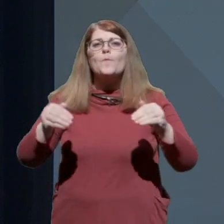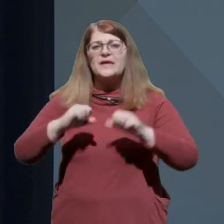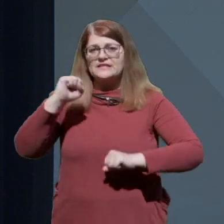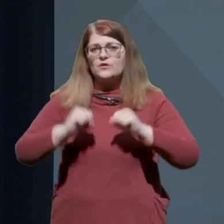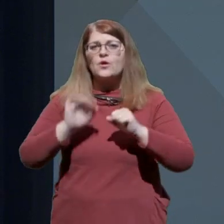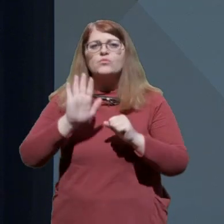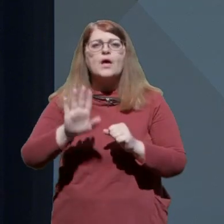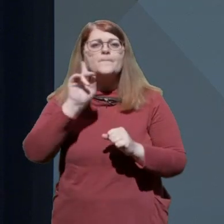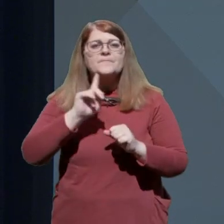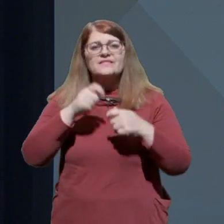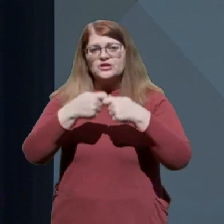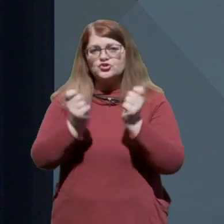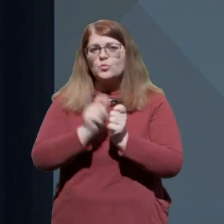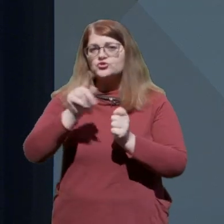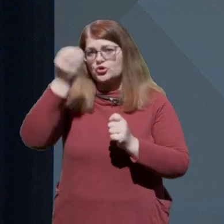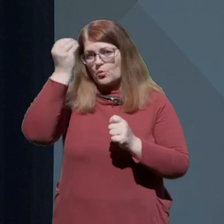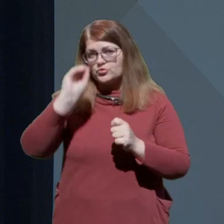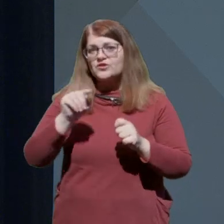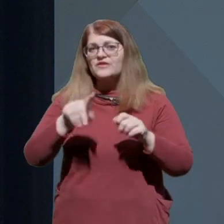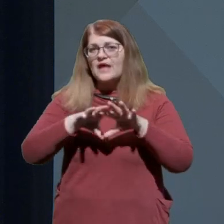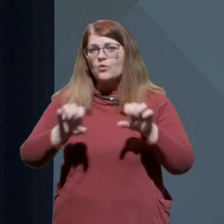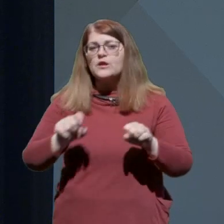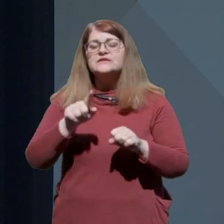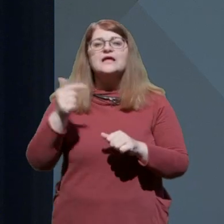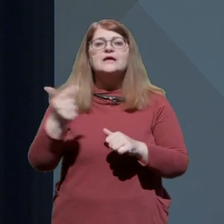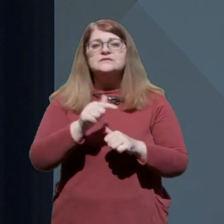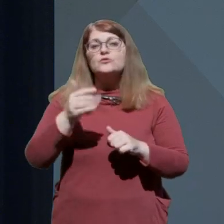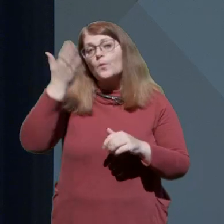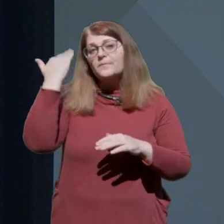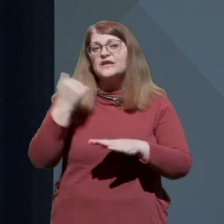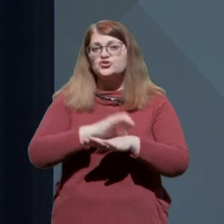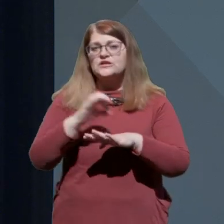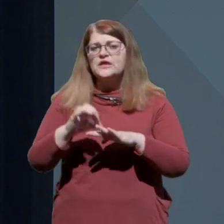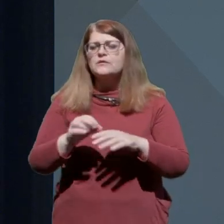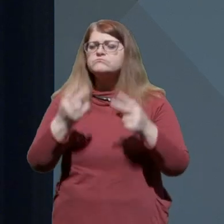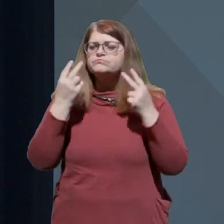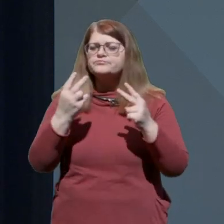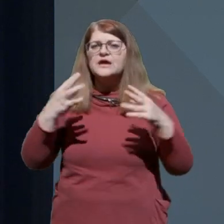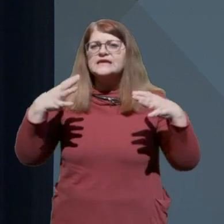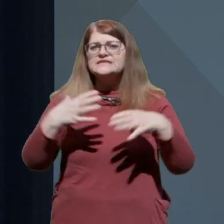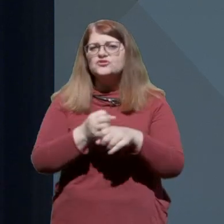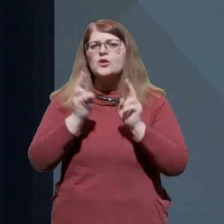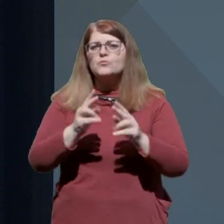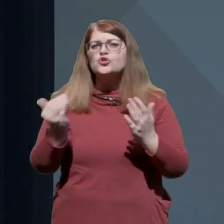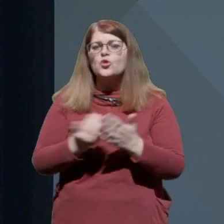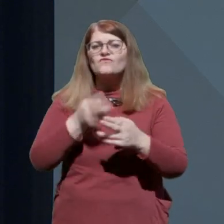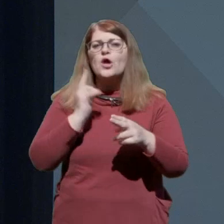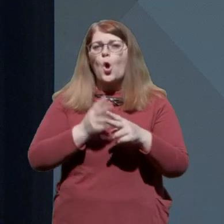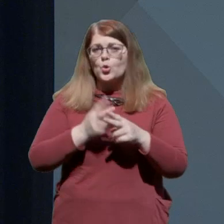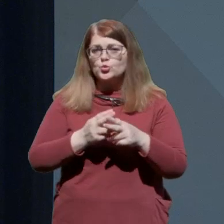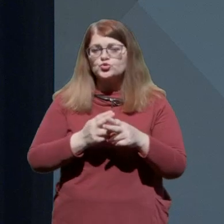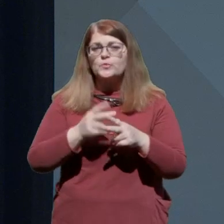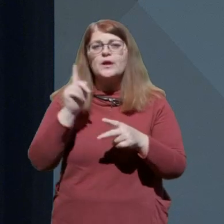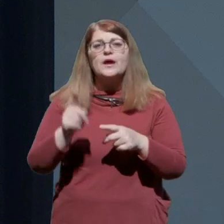matično občino in upoštevanja tega ukrepasta za to pretekli teden bistveno zmanjšala možnost novih okužb in